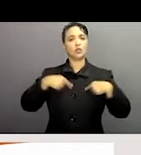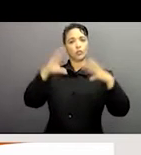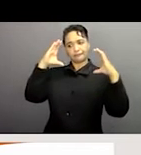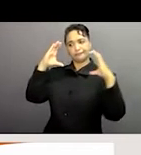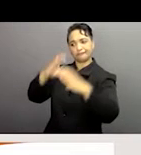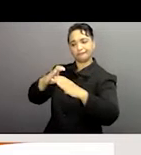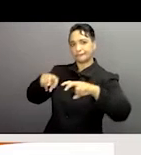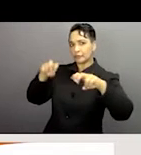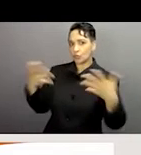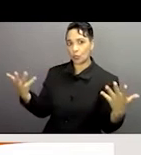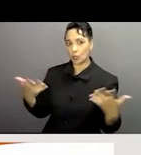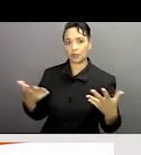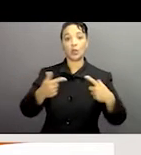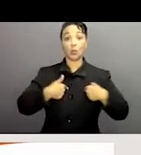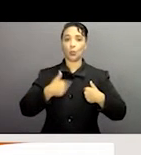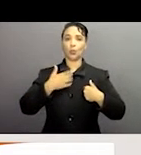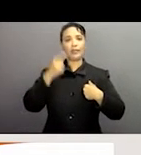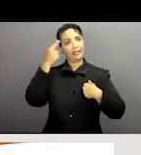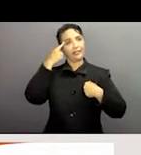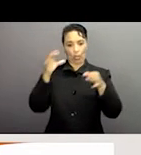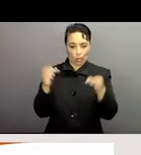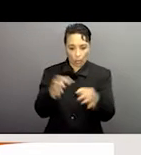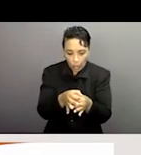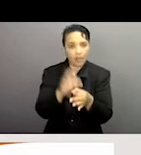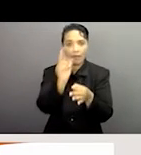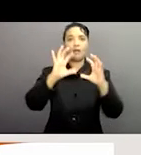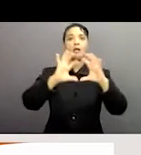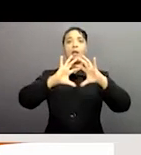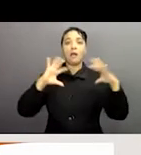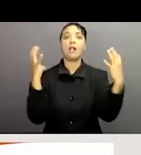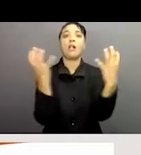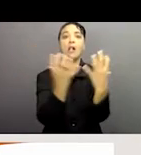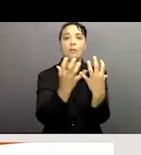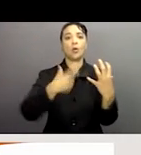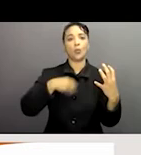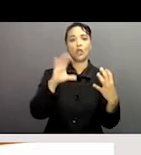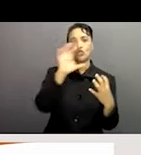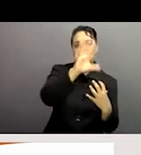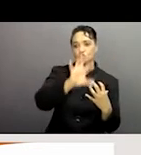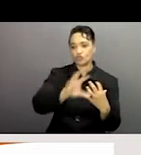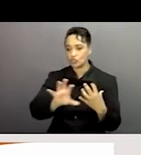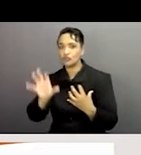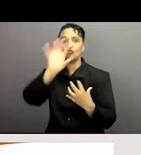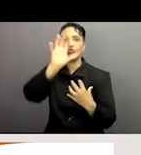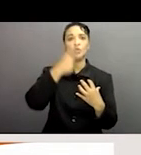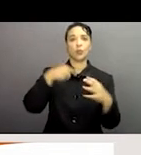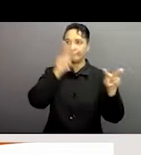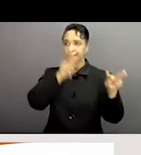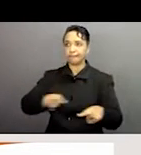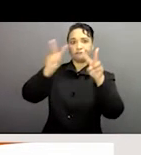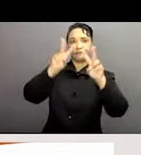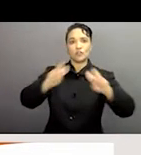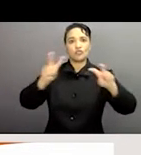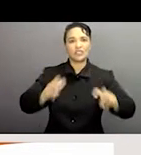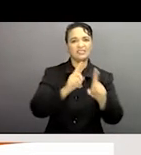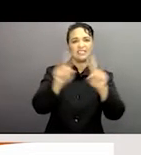recherche, nous avons décidé de prendre aussi une approche universelle, on examinait toutes les régions et aussi dans tous les secteurs,